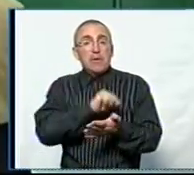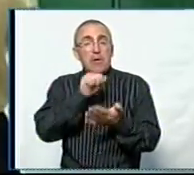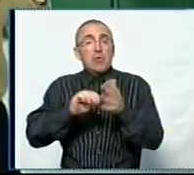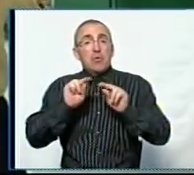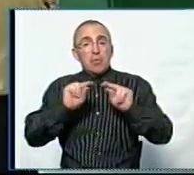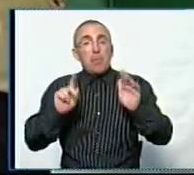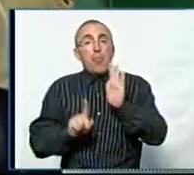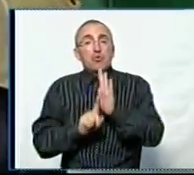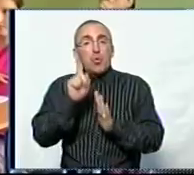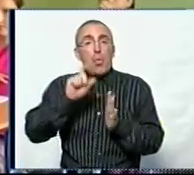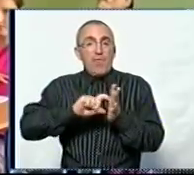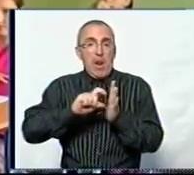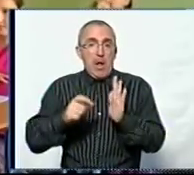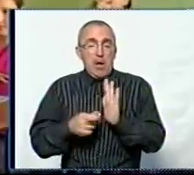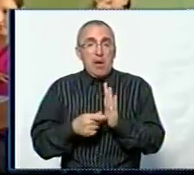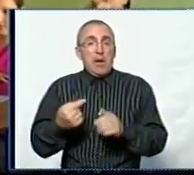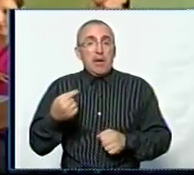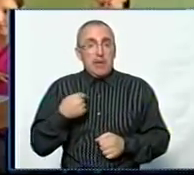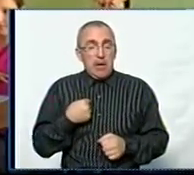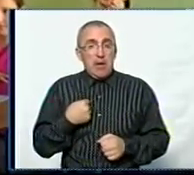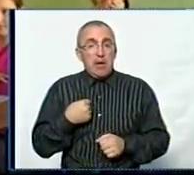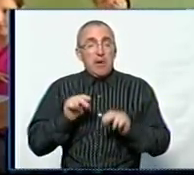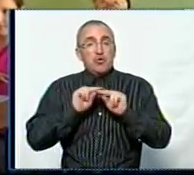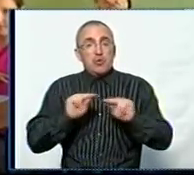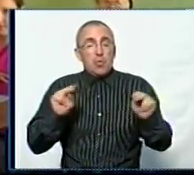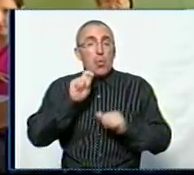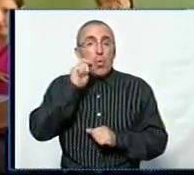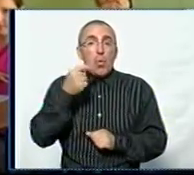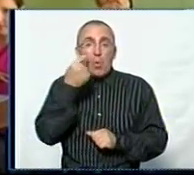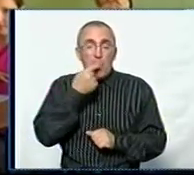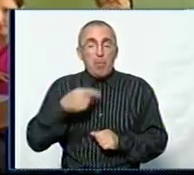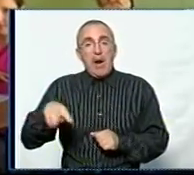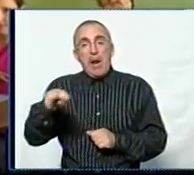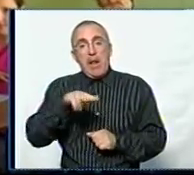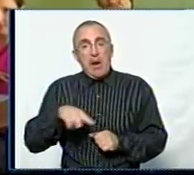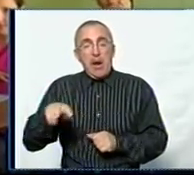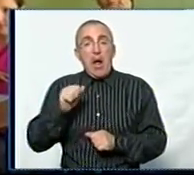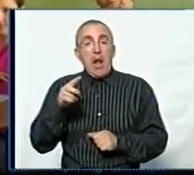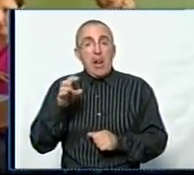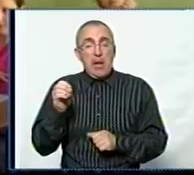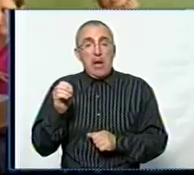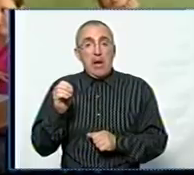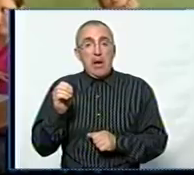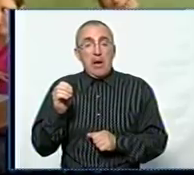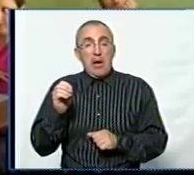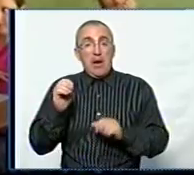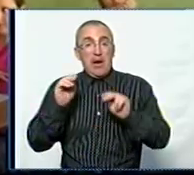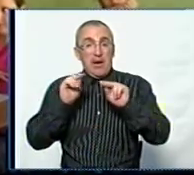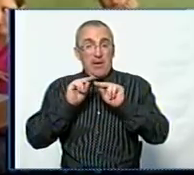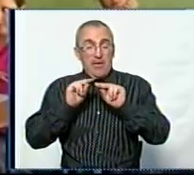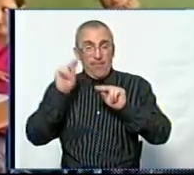вчителя початкових класів. «Я вчитель української мови та літератури, але за виробничою